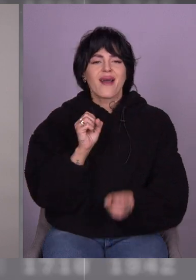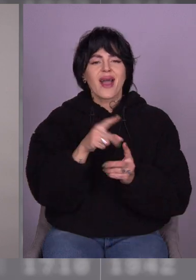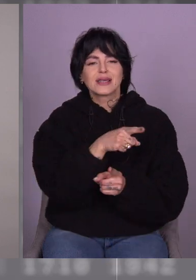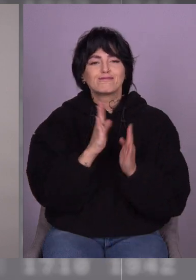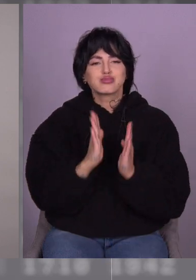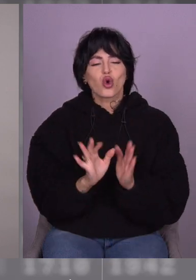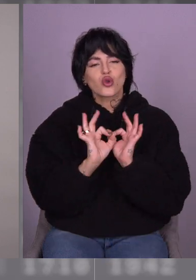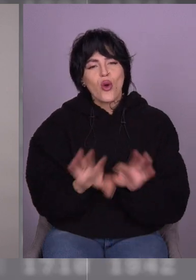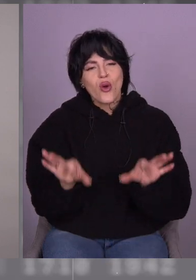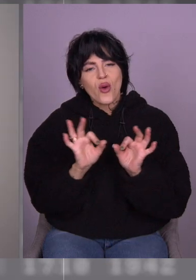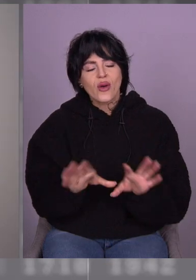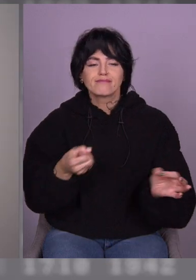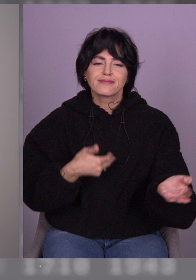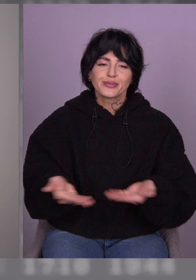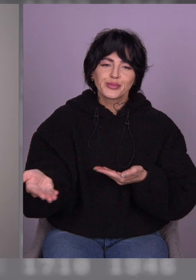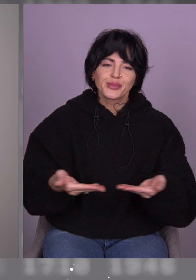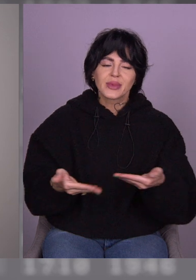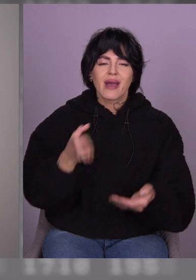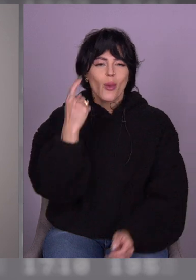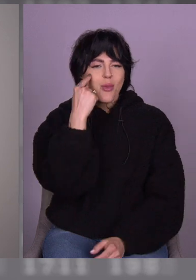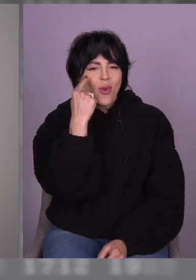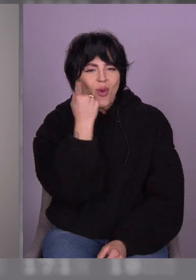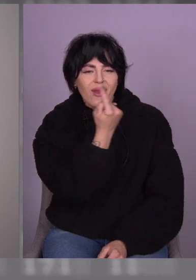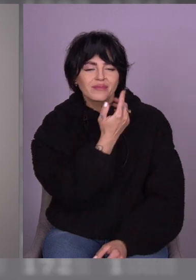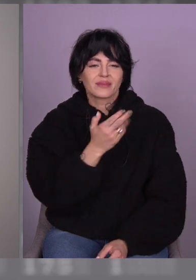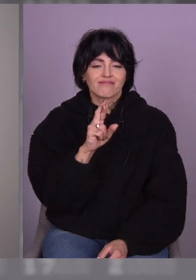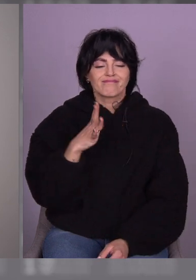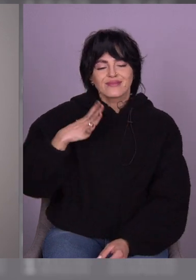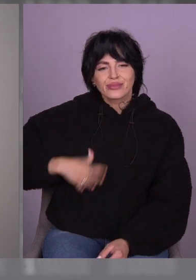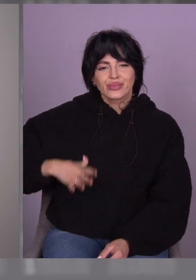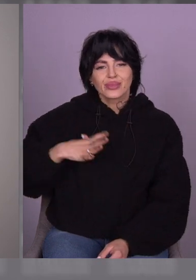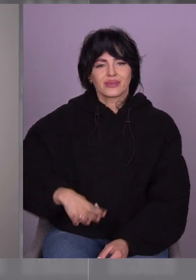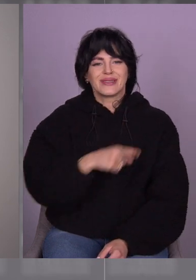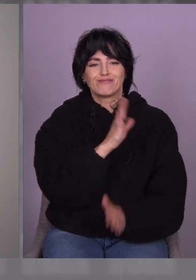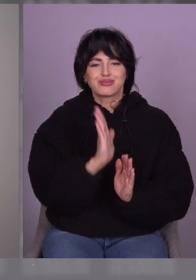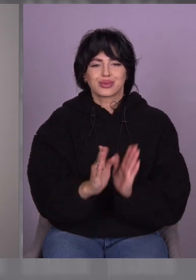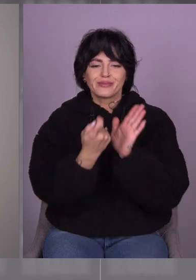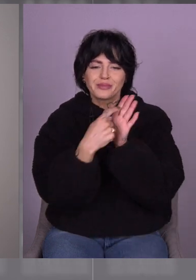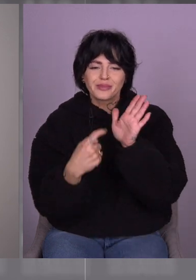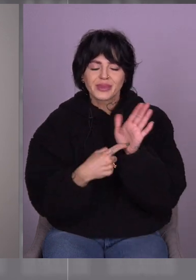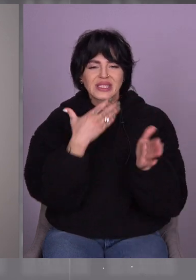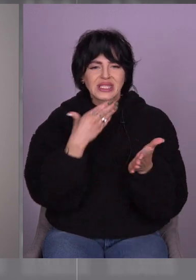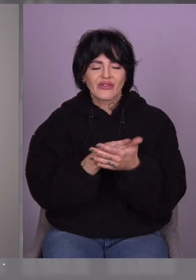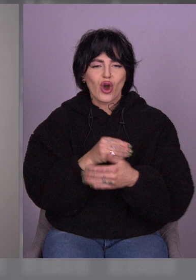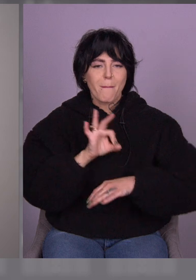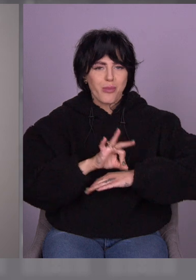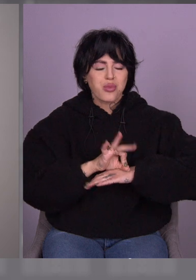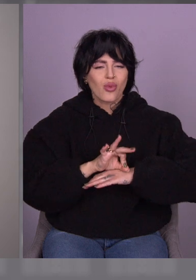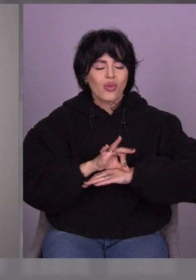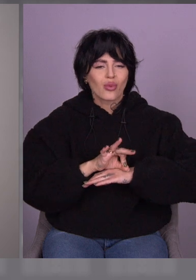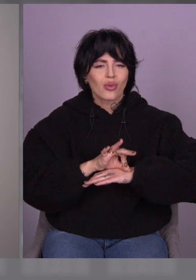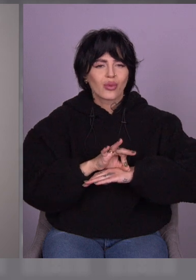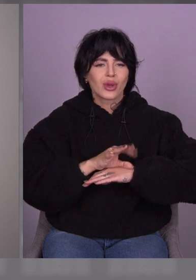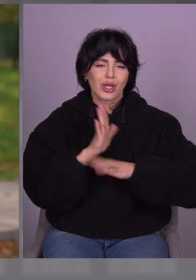просто ходити, його погляд. Я очікую, що він поділиться своїм болем. І очікую, що йому